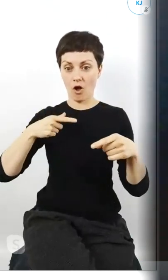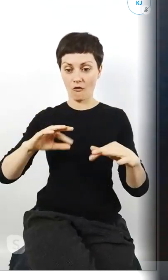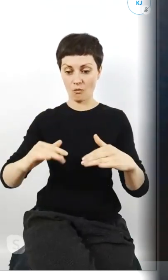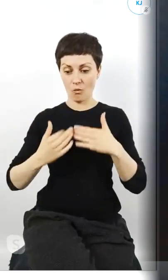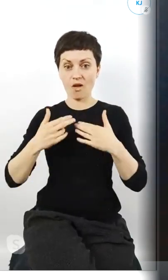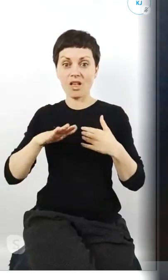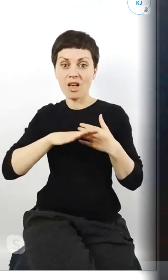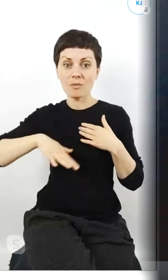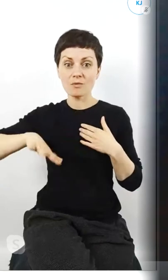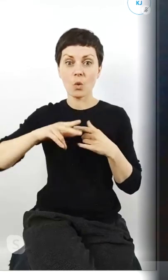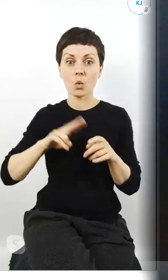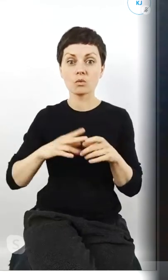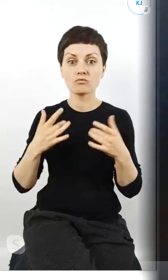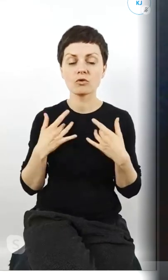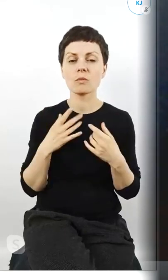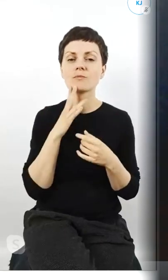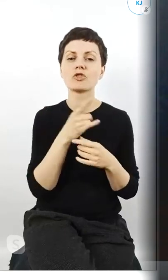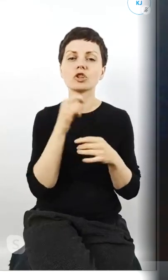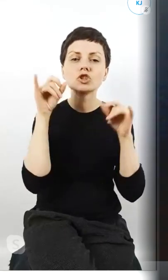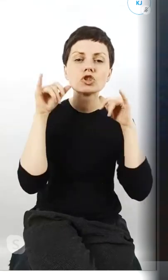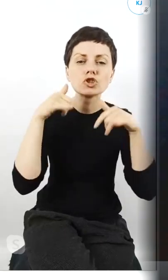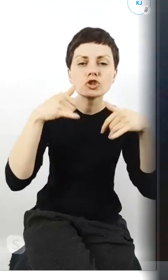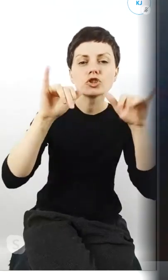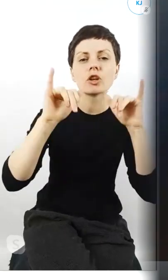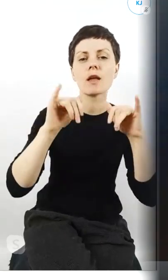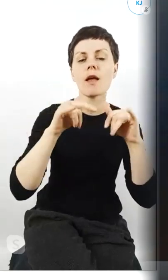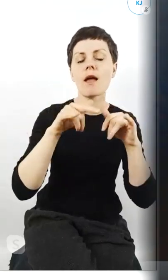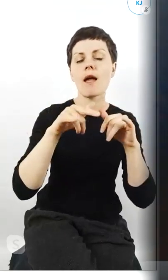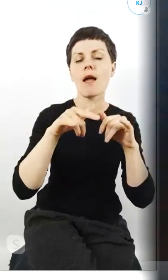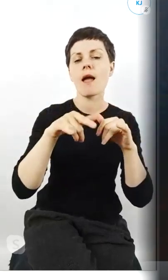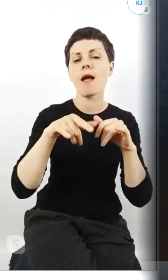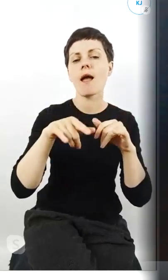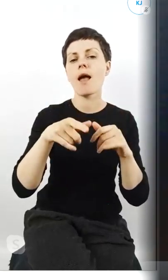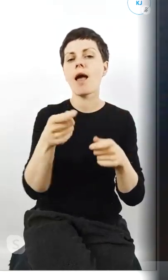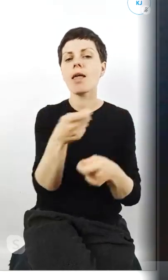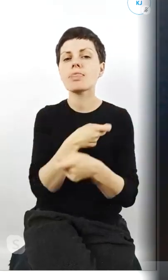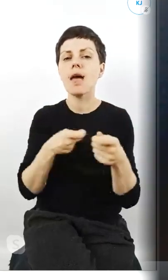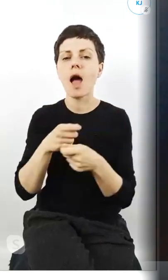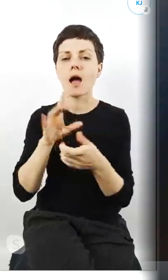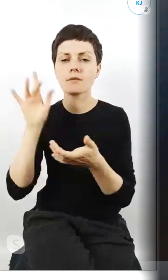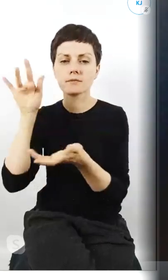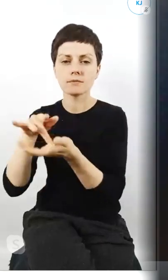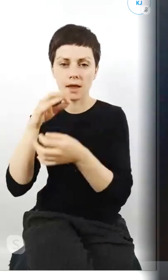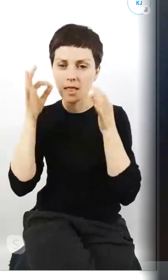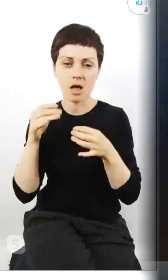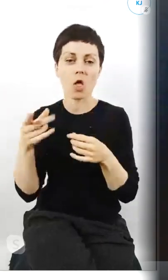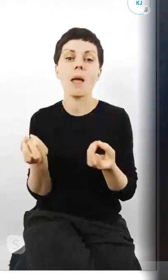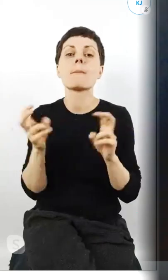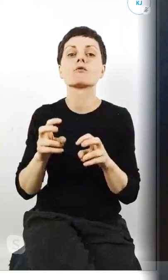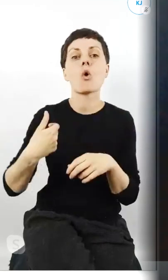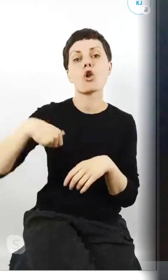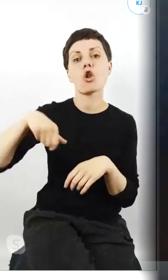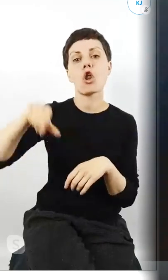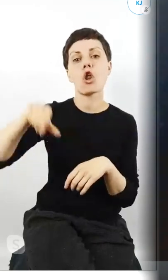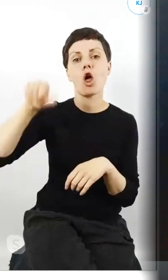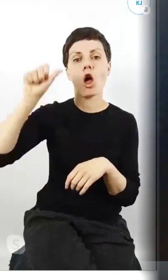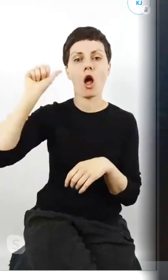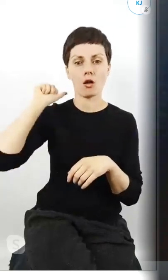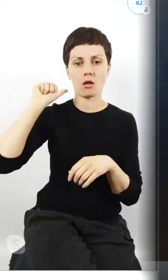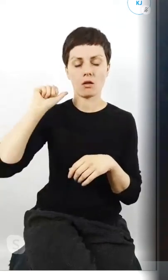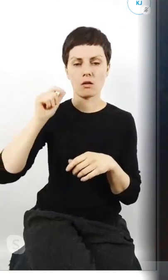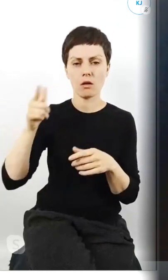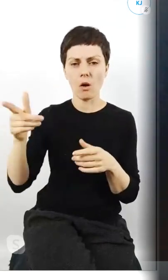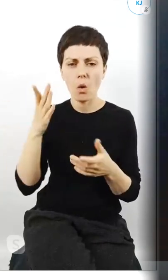dzikie targi zwierząt w Chinach to nie jest coś co powstało w ostatnim roku tylko to jest coś co jest skultywowane od wielu lat i